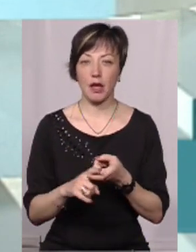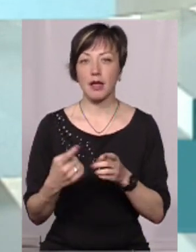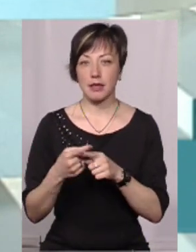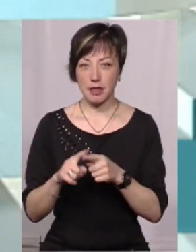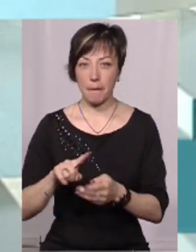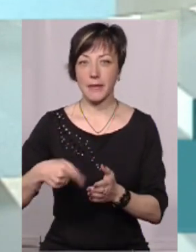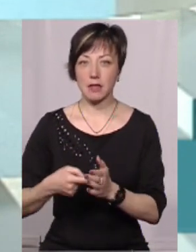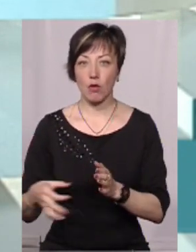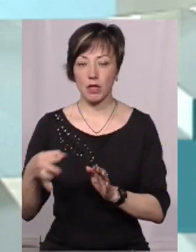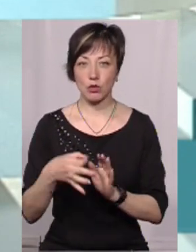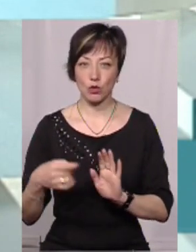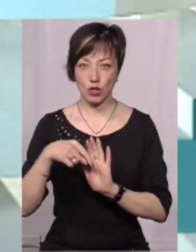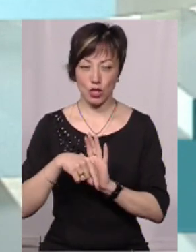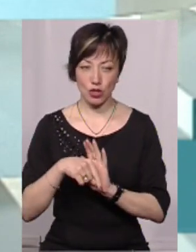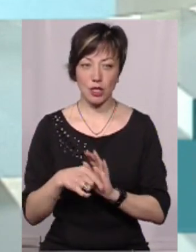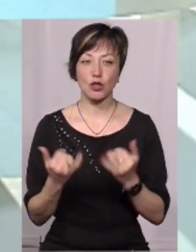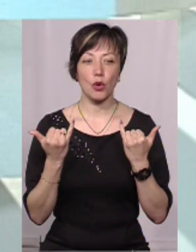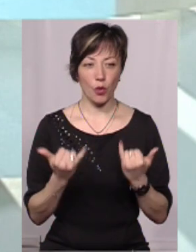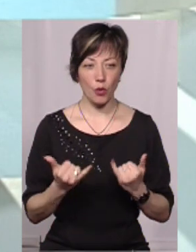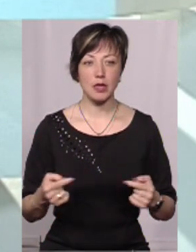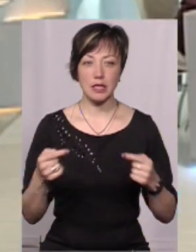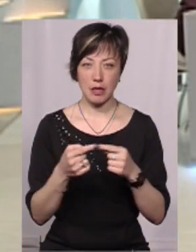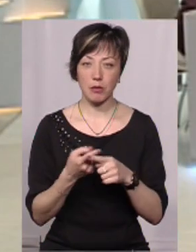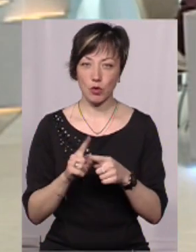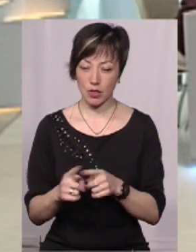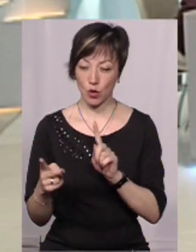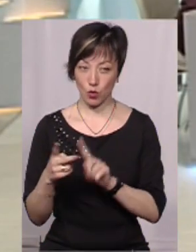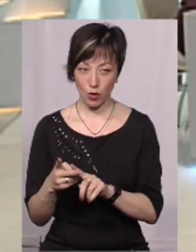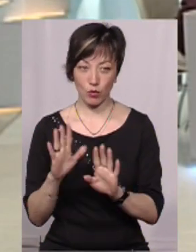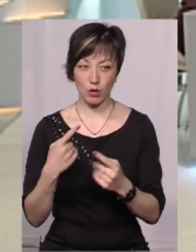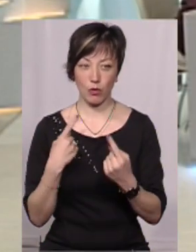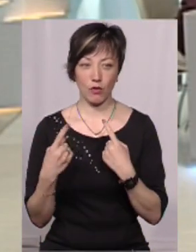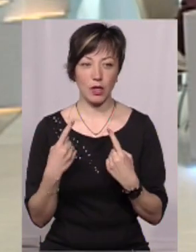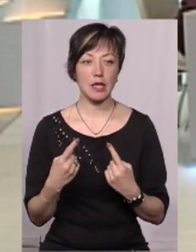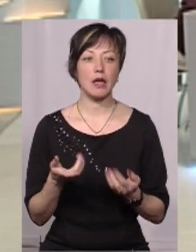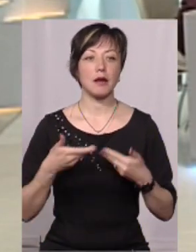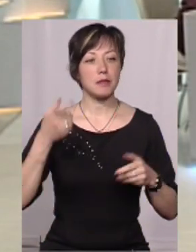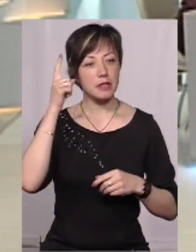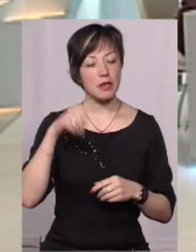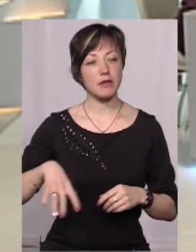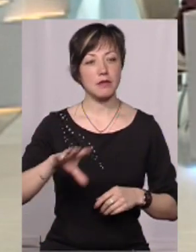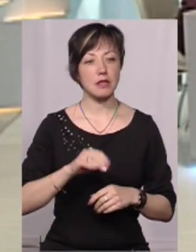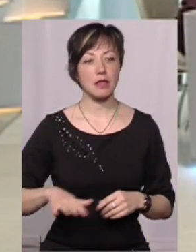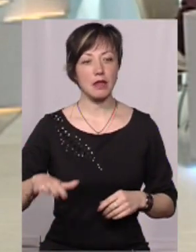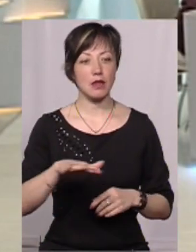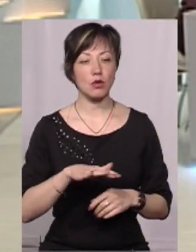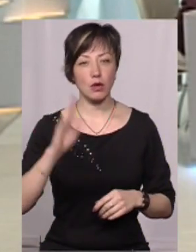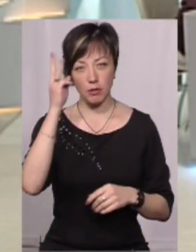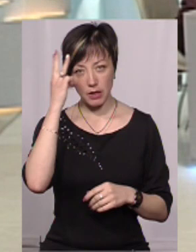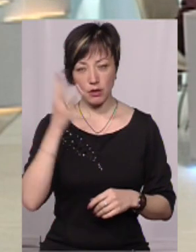стосується і міста обласного значення. Ось сьогодні саме про ці ми більше поговоримо. Ми знаємо всі, що на території